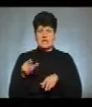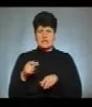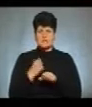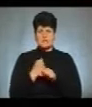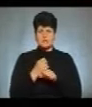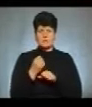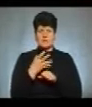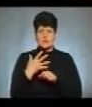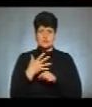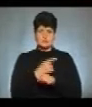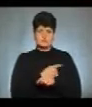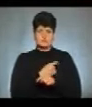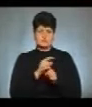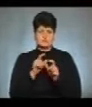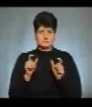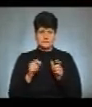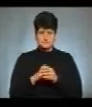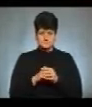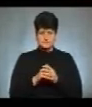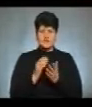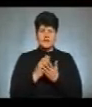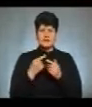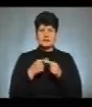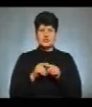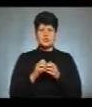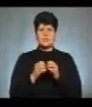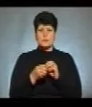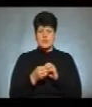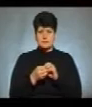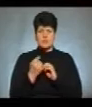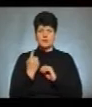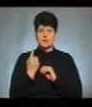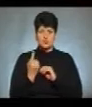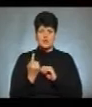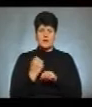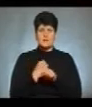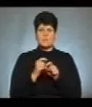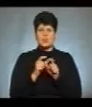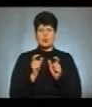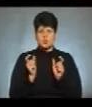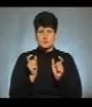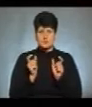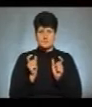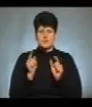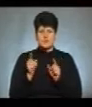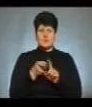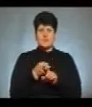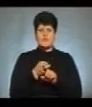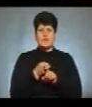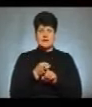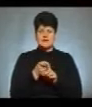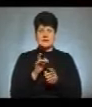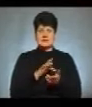15 амбулаторіях. Є технічна проблема однієї з амбулаторій, яка пов'язана з